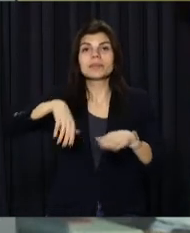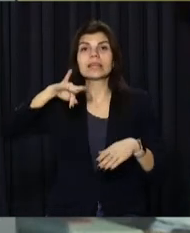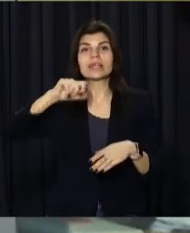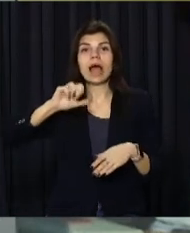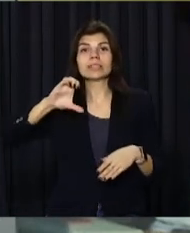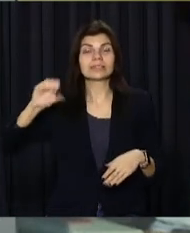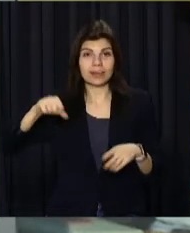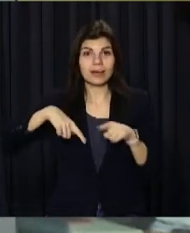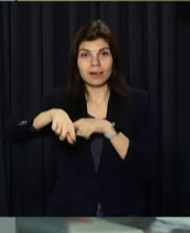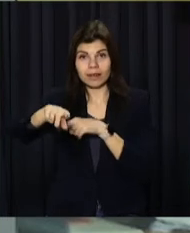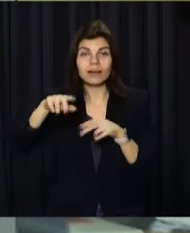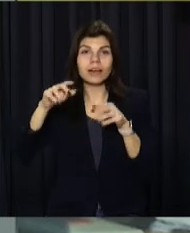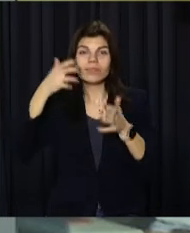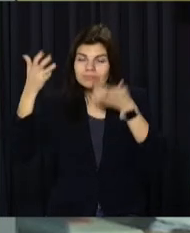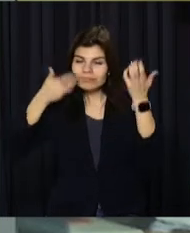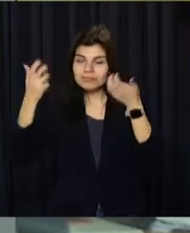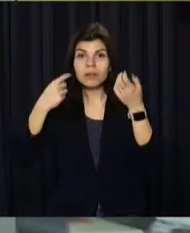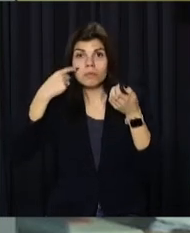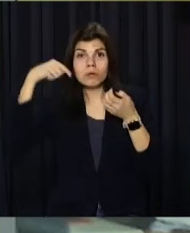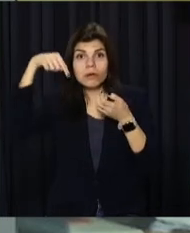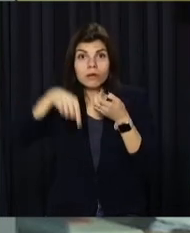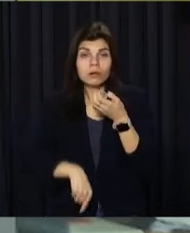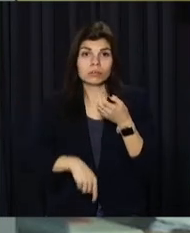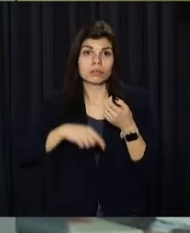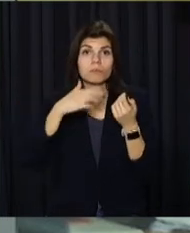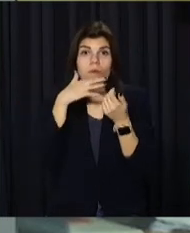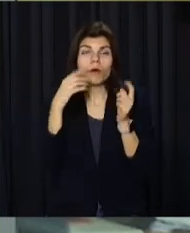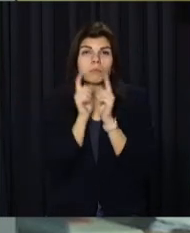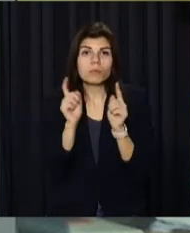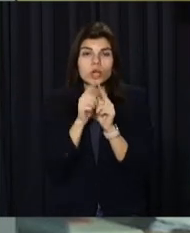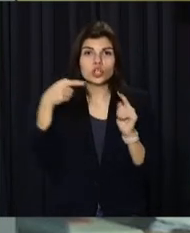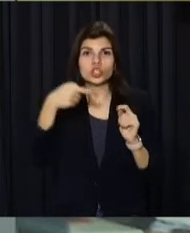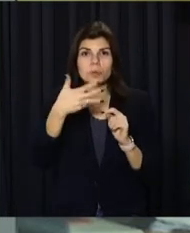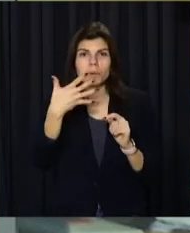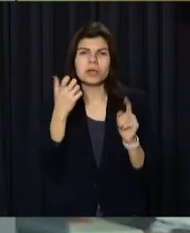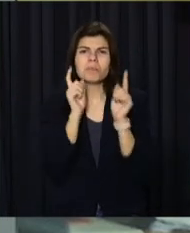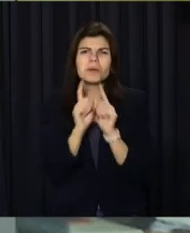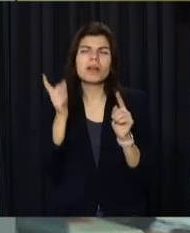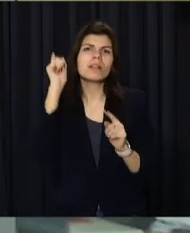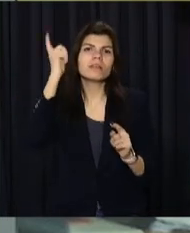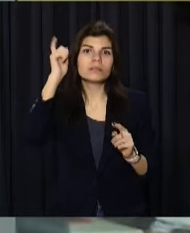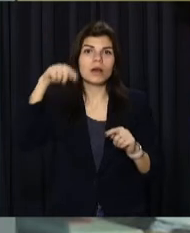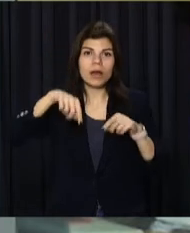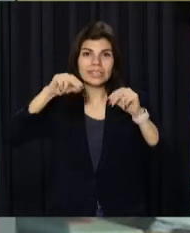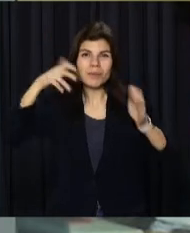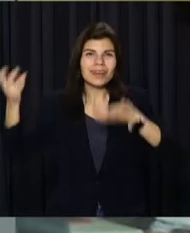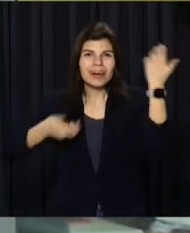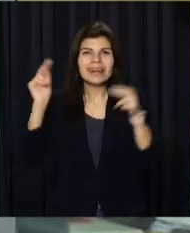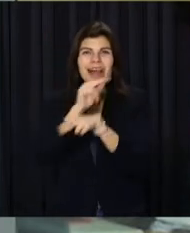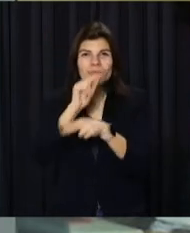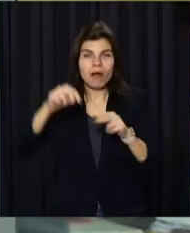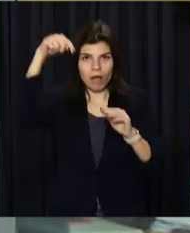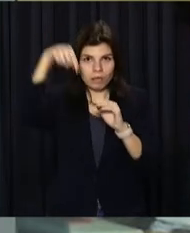Дніпро зі столицею, археологи знайшли понад півтори тисячі унікальних експонатів. Деякі з цих скарбів зараз